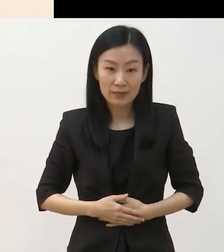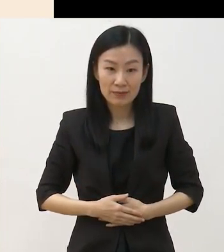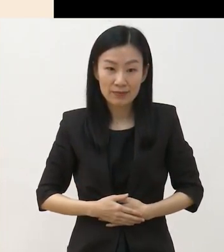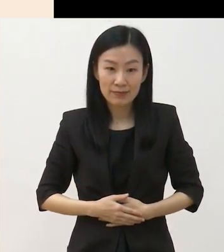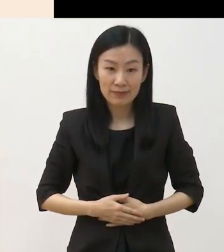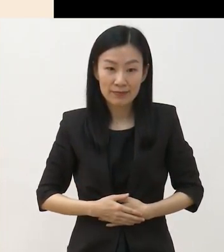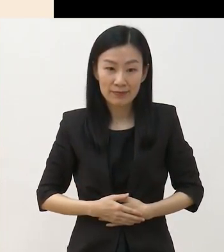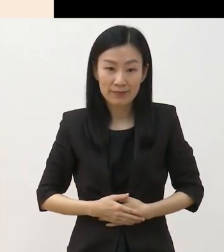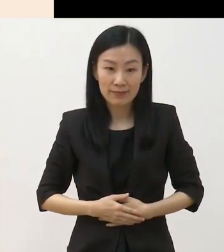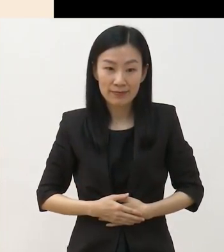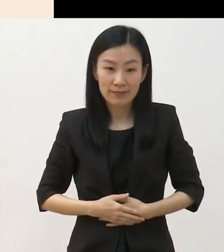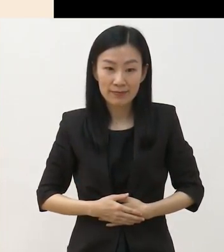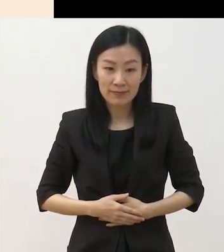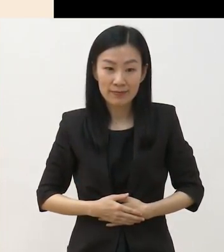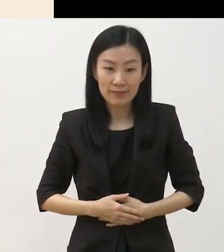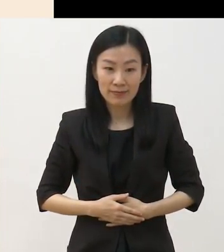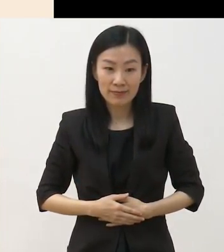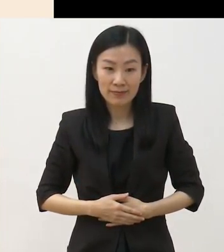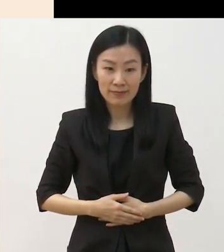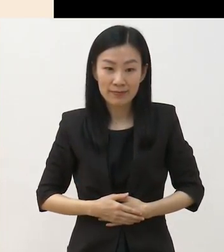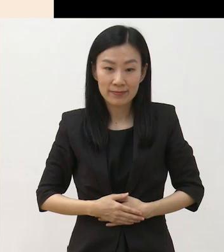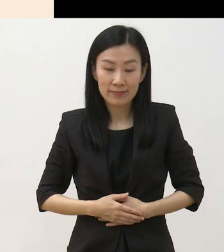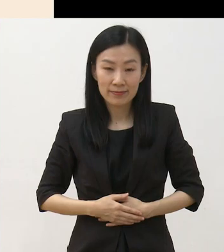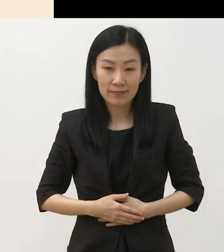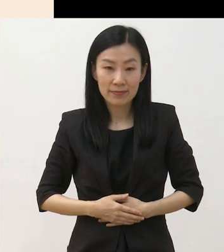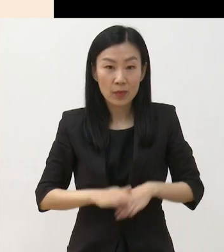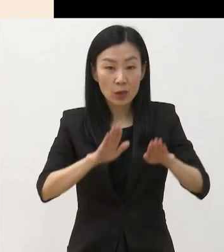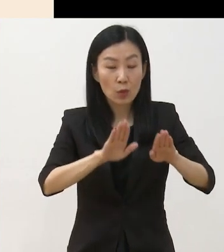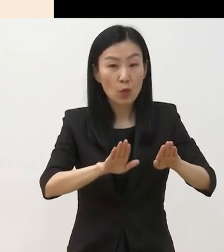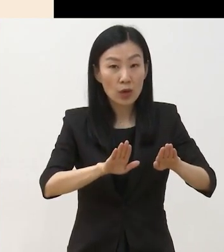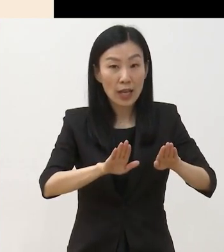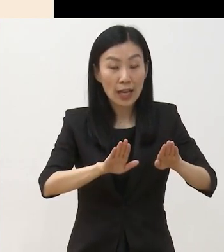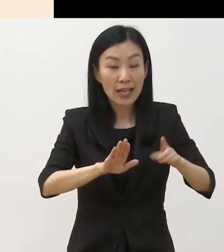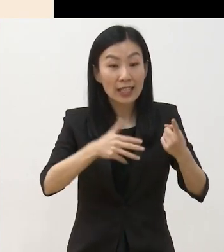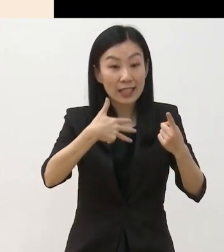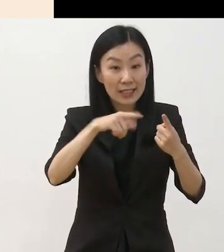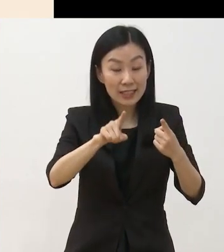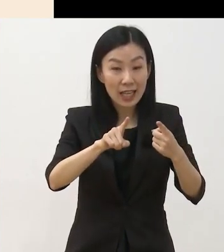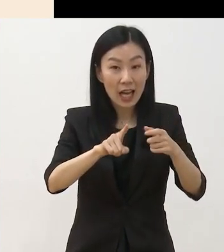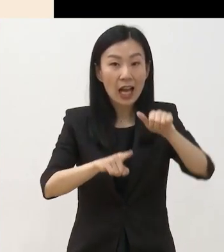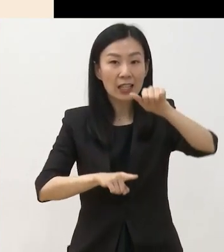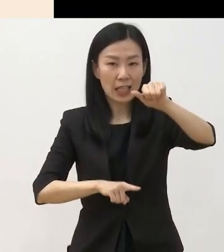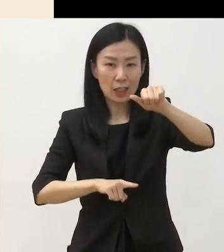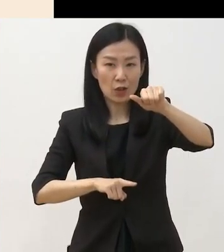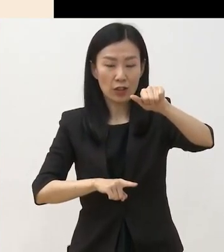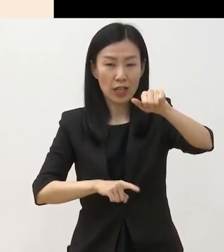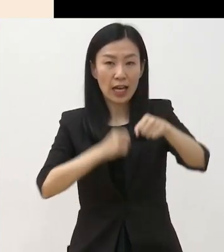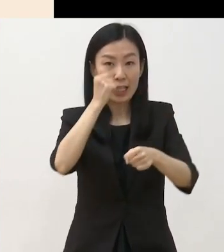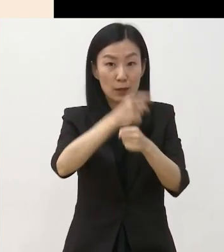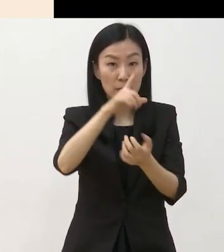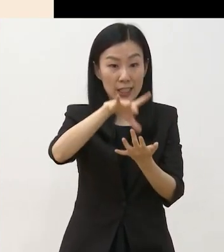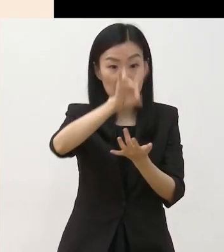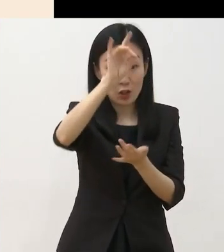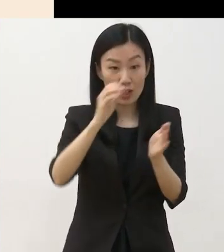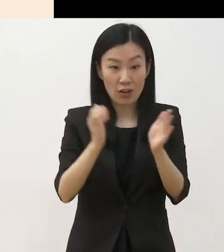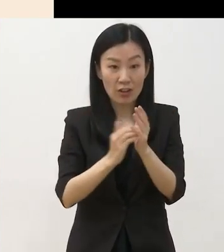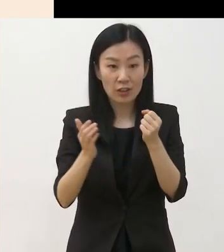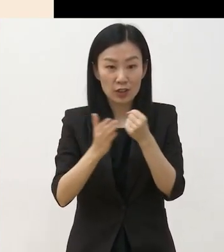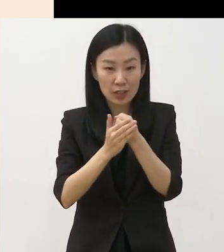금년도 1차년도에 5개의 작품이 이미 선정되어 있기 때문에